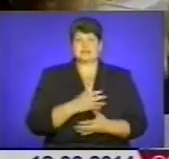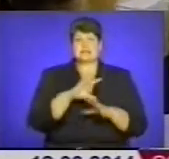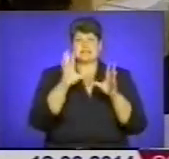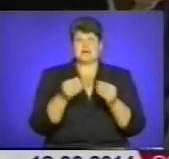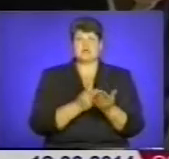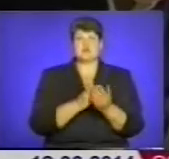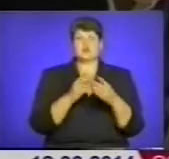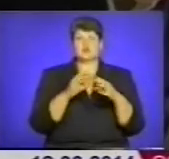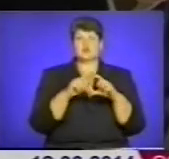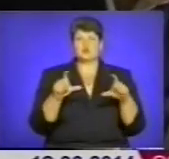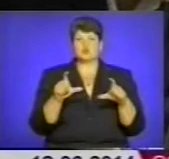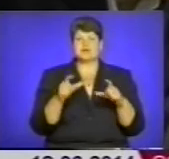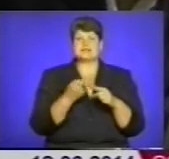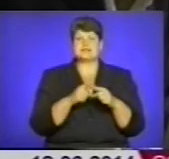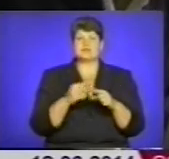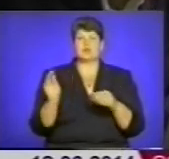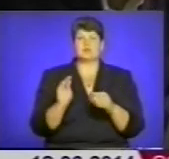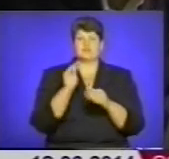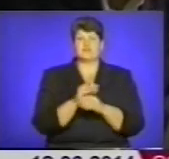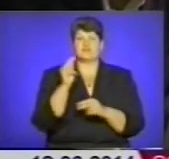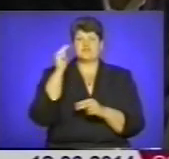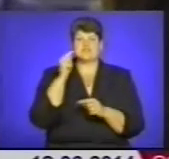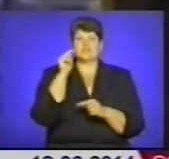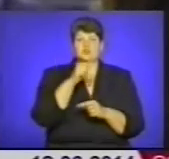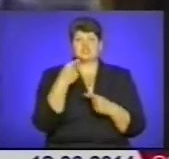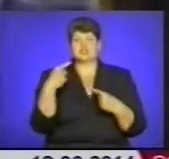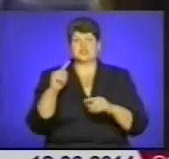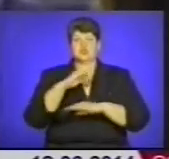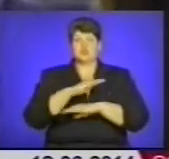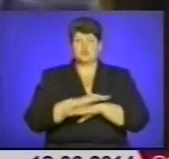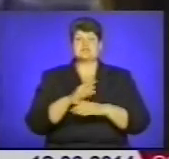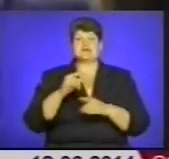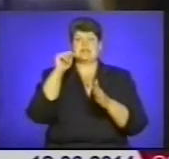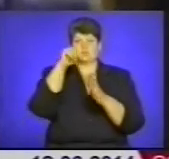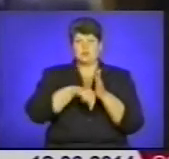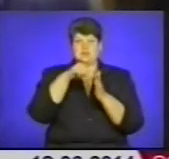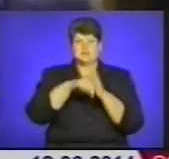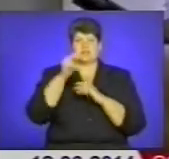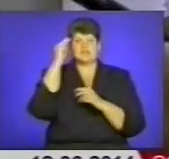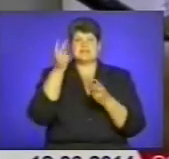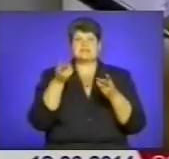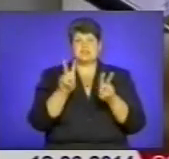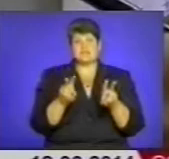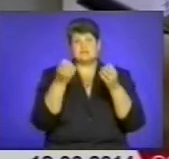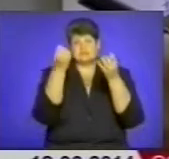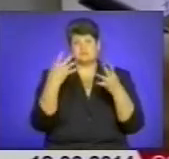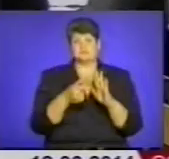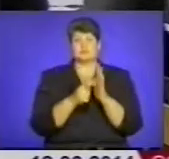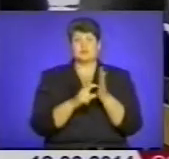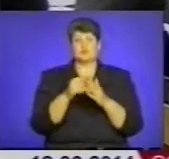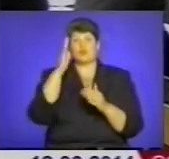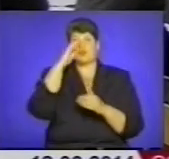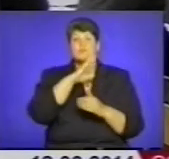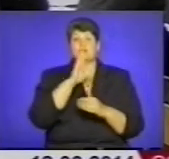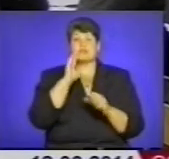школи – це додаткове вивчення тієї чи іншої науки. Однак з поглибленим навчанням залишаються і звичайні класи. Тож батьки